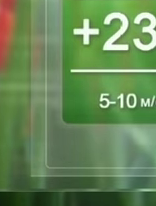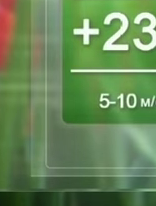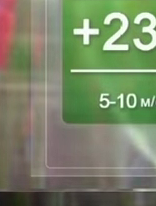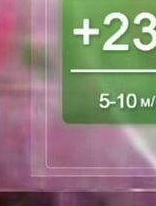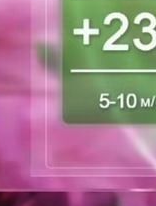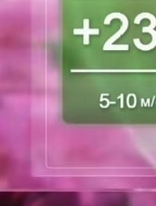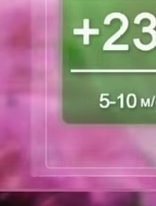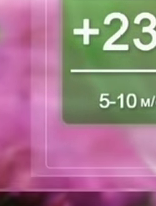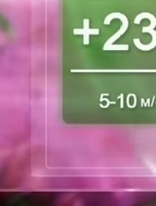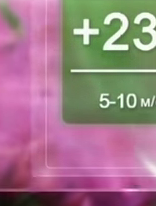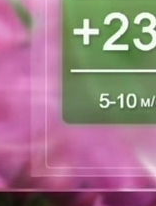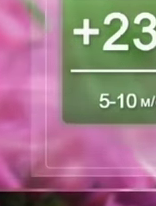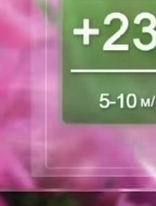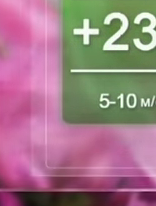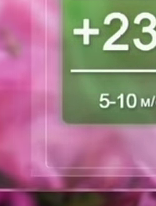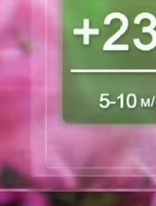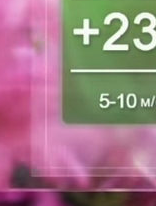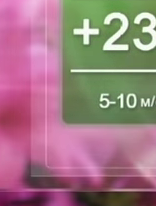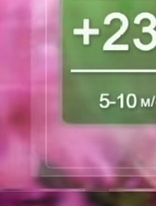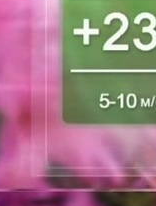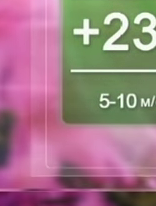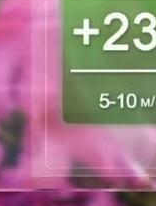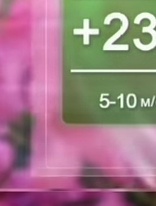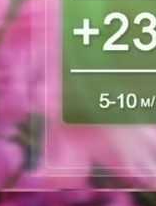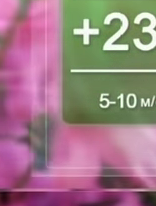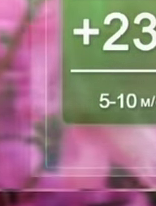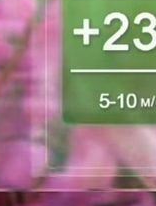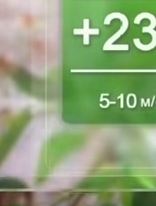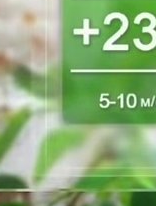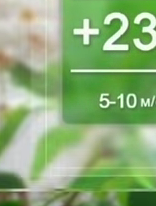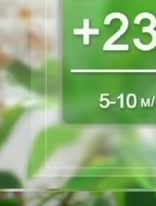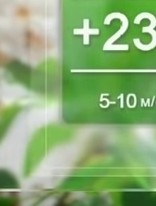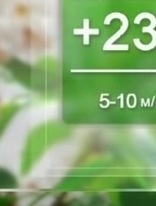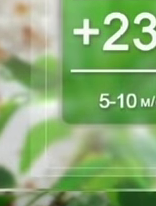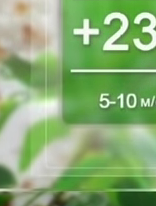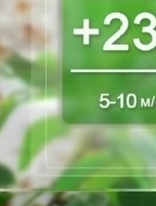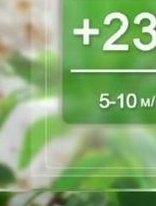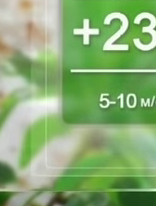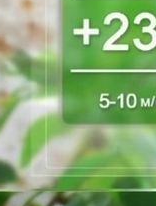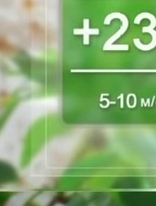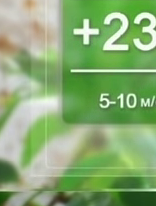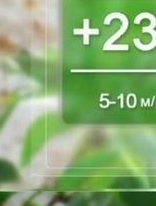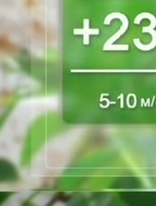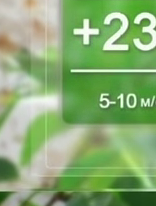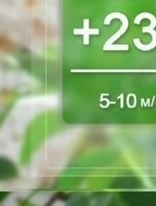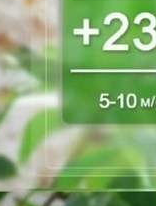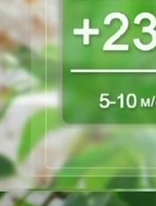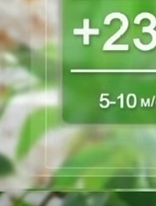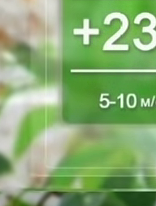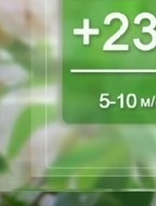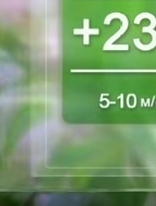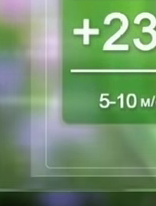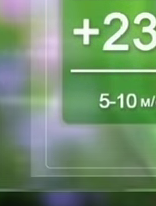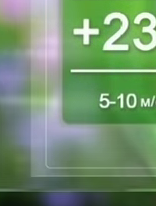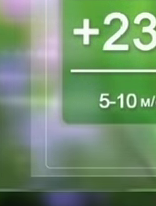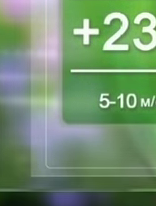21 липня на Хмельниччині синоптики прогнозують мінливу хмарність без істотних опадів. Вітер північно-західний 5-10 метрів за